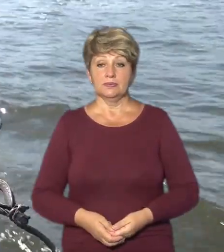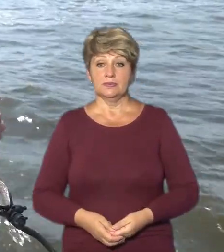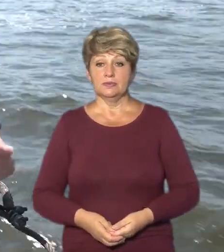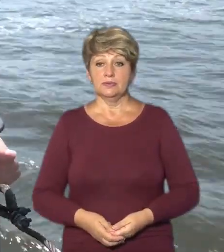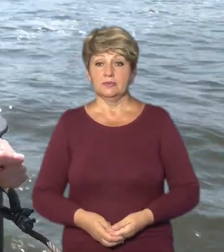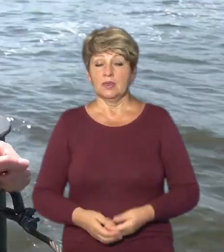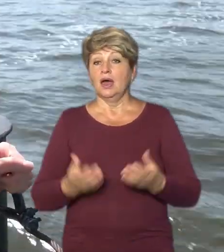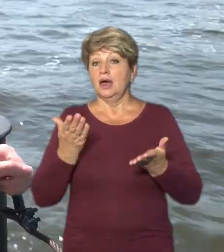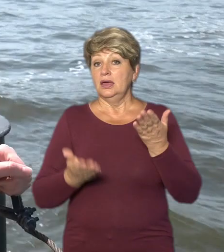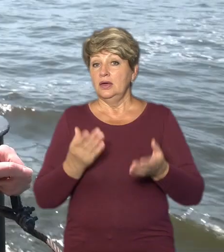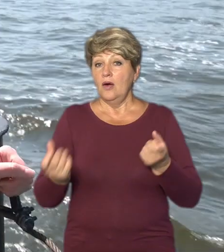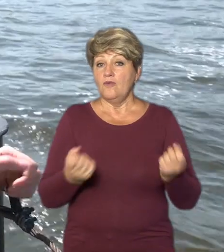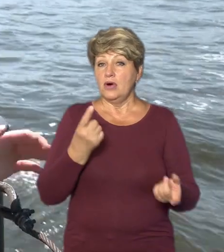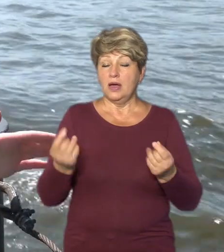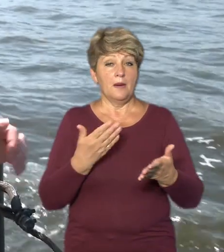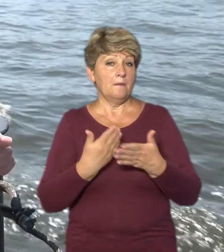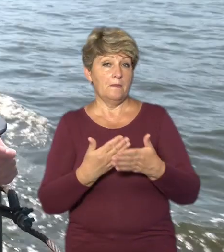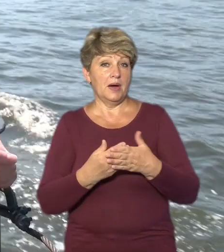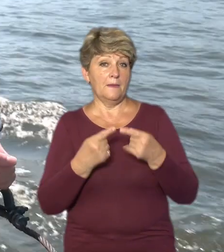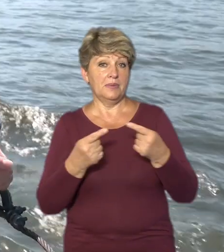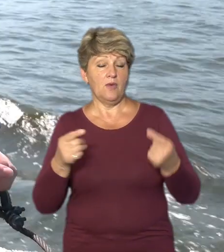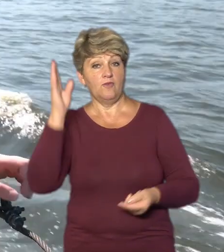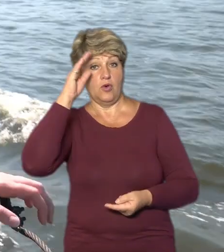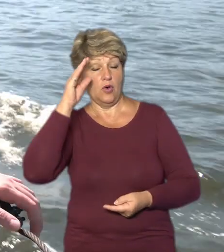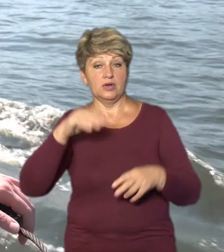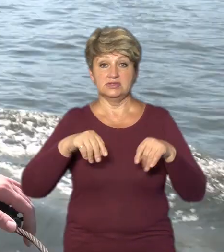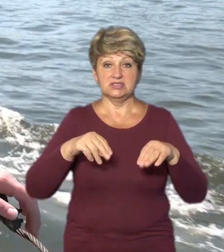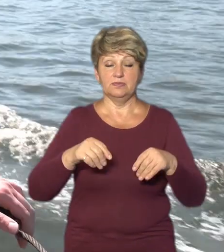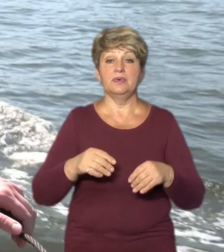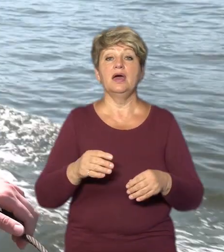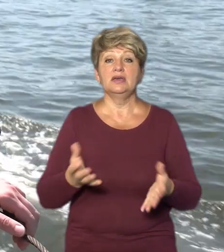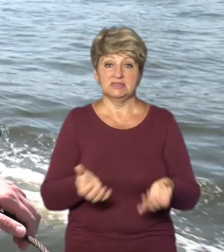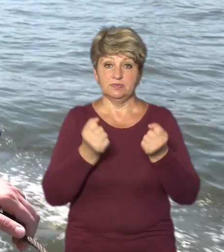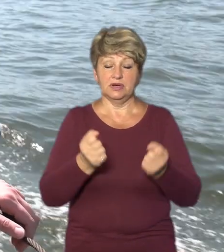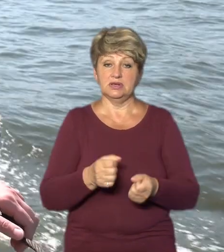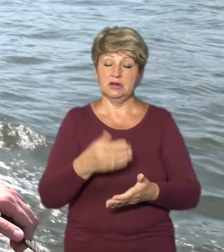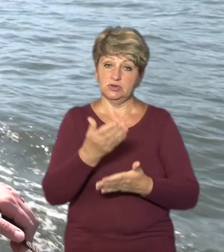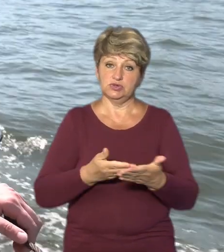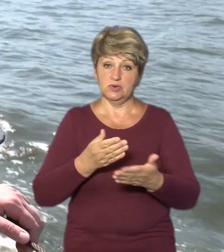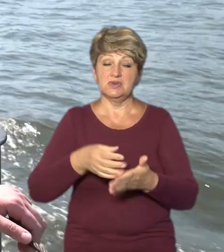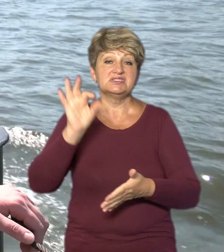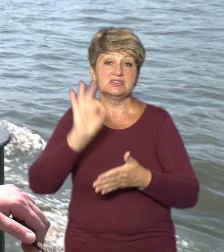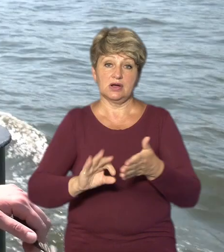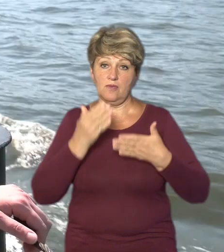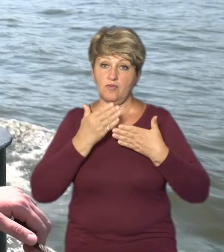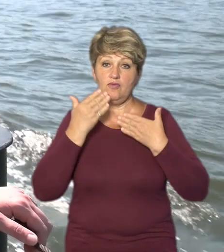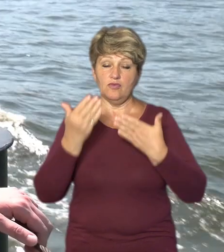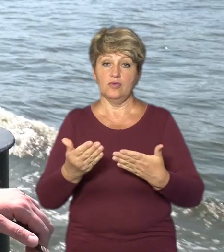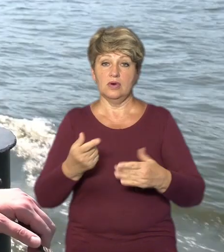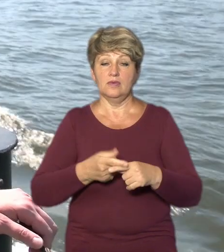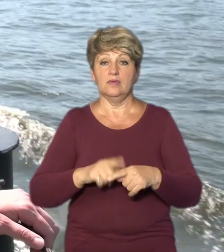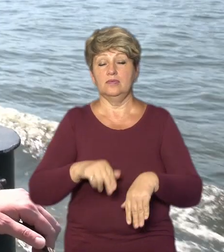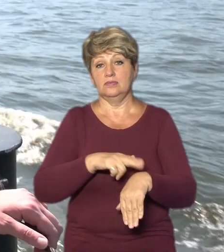Якщо ви виявляєте підозрілі предмети у воді або на суші, рятувальники радять відразу звертатися до ДСНС. Тетяна Недбайло,